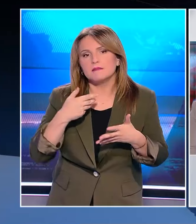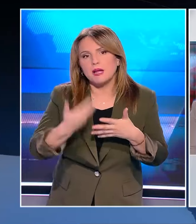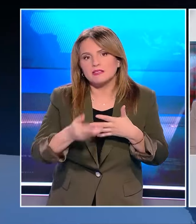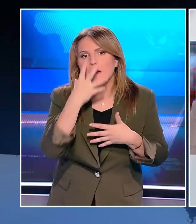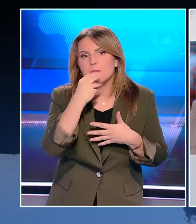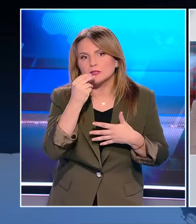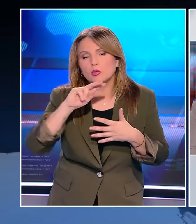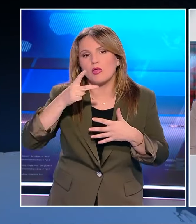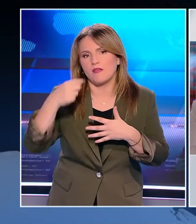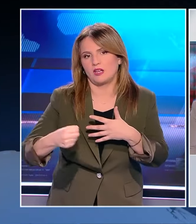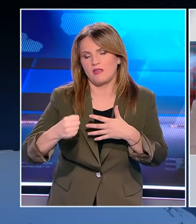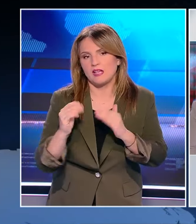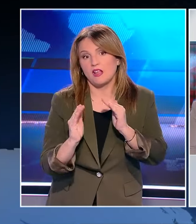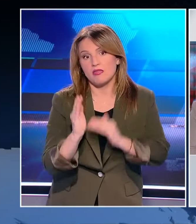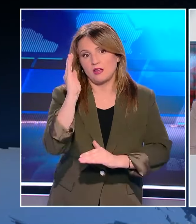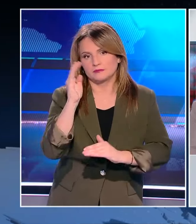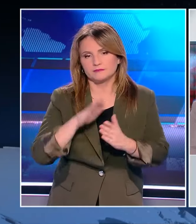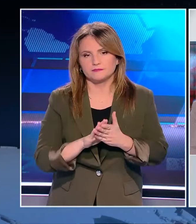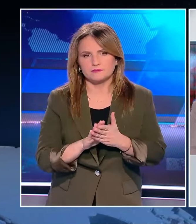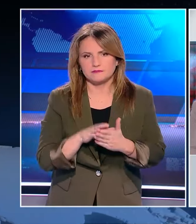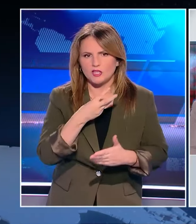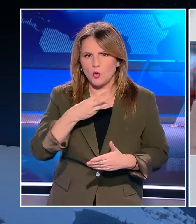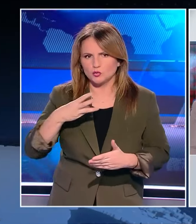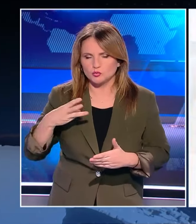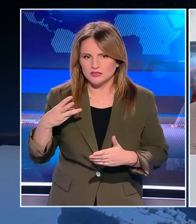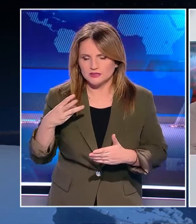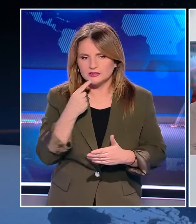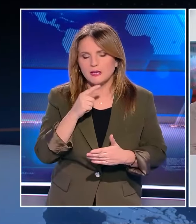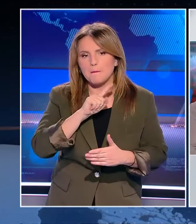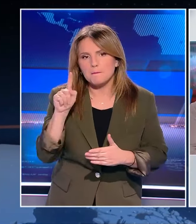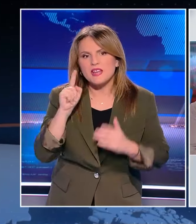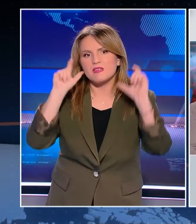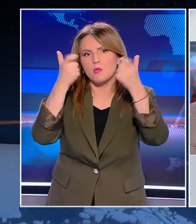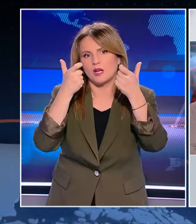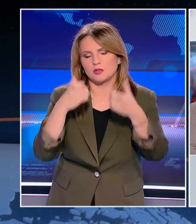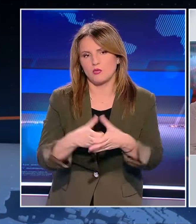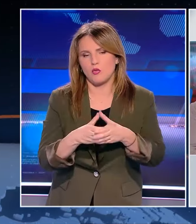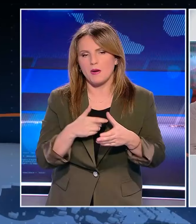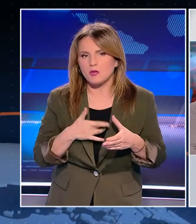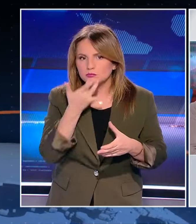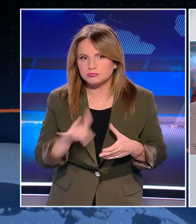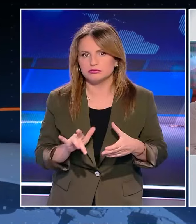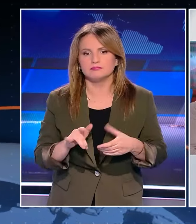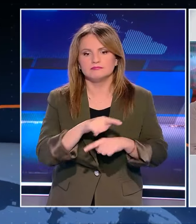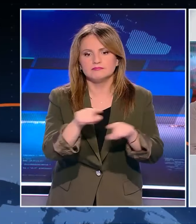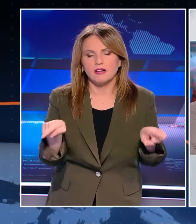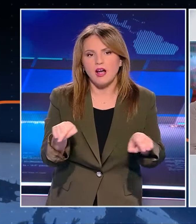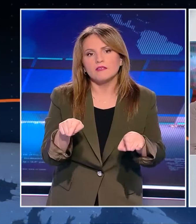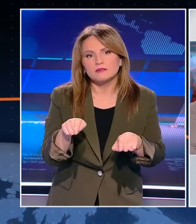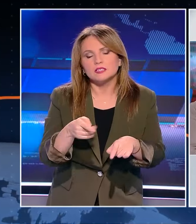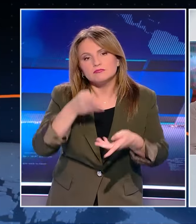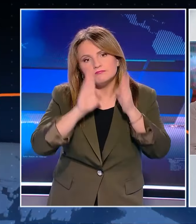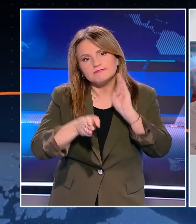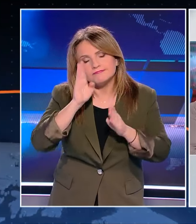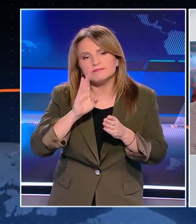ΣΥΡΙΖΑ γιατί ο ΣΥΡΙΖΑ πλέον είναι ένα κόμμα μη δημοκρατικό Νομίζω ότι είναι άξιοι τις τύχεις τους στο